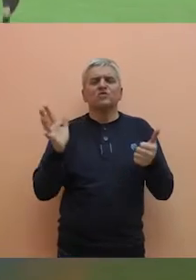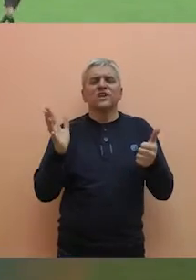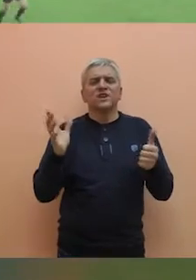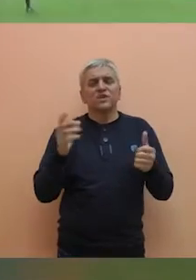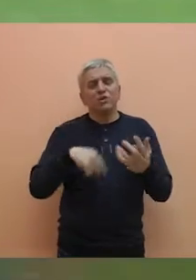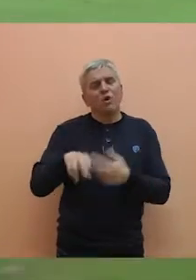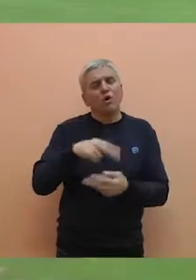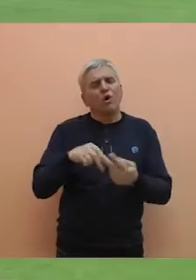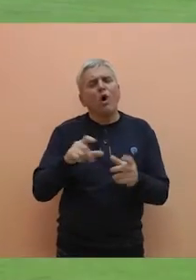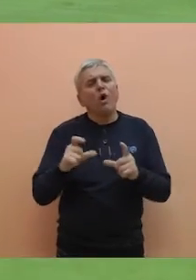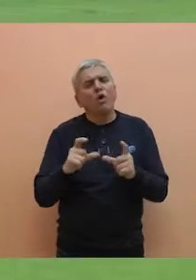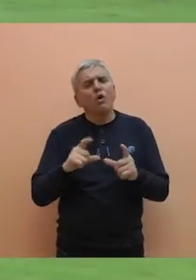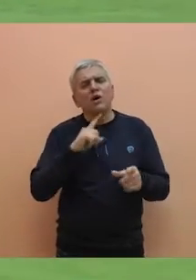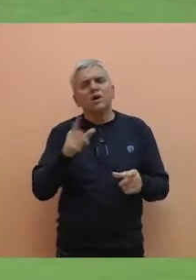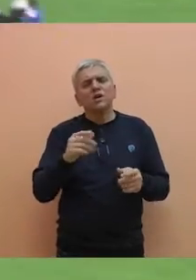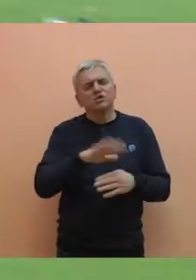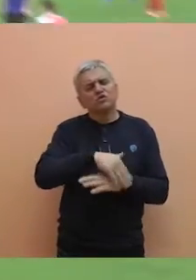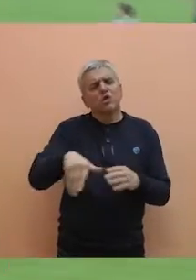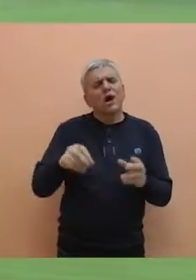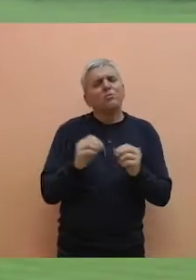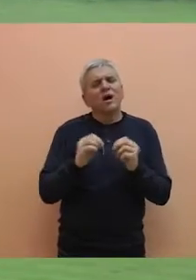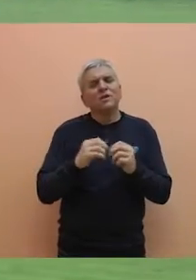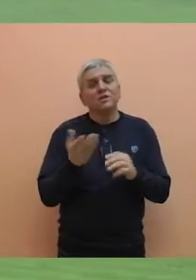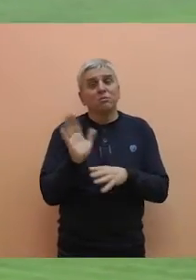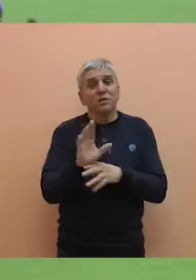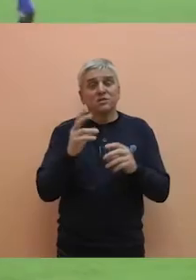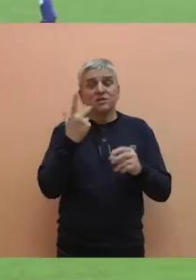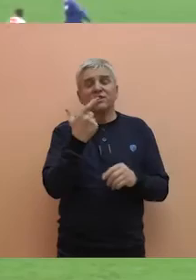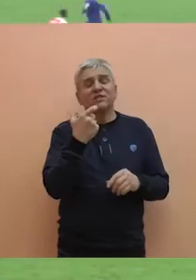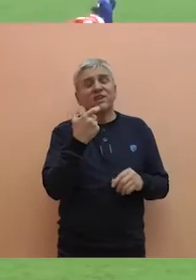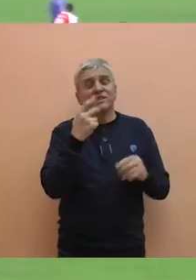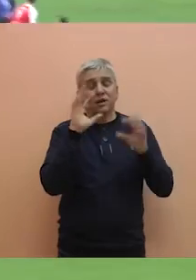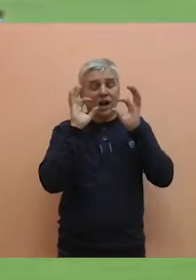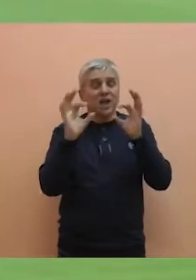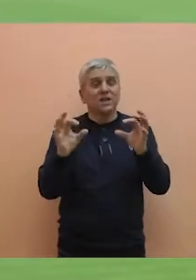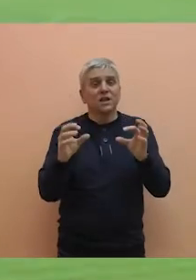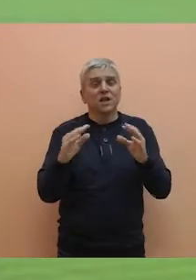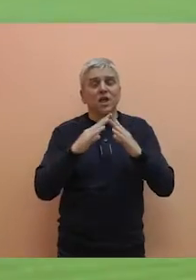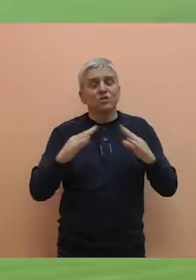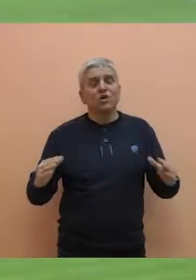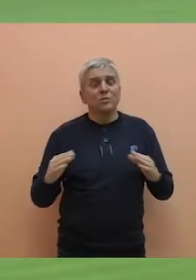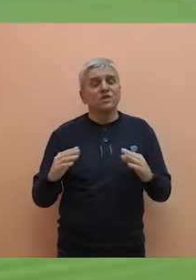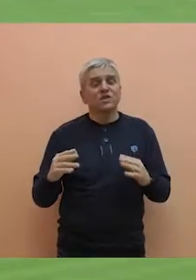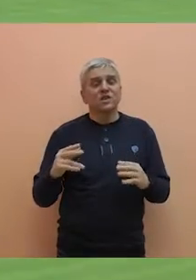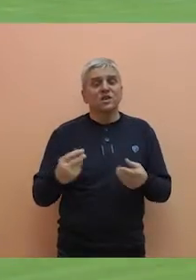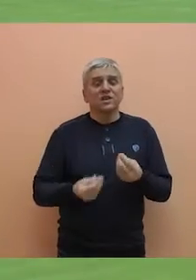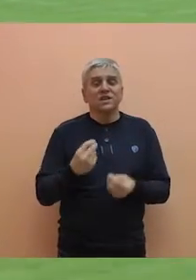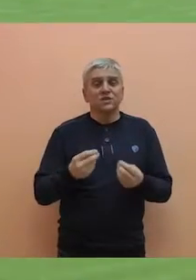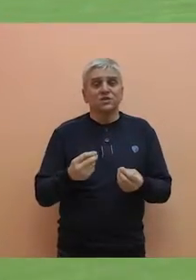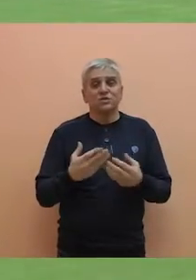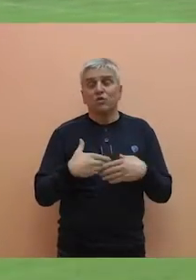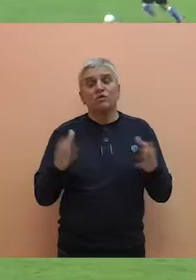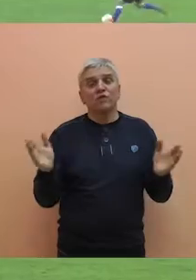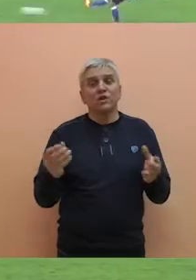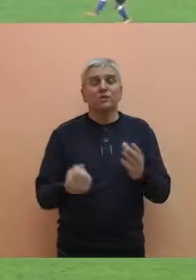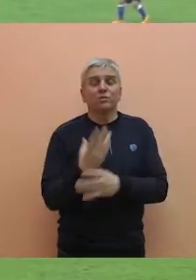16. kolu regionalne futbalske lige, zone Bačka, pred oko 200 gledalaca na gradskom stadionu, domaći igrači su pobedom otvorili prolećnu